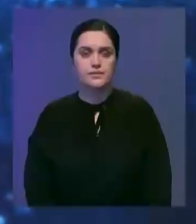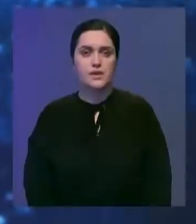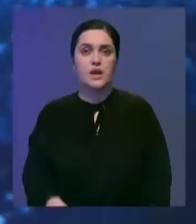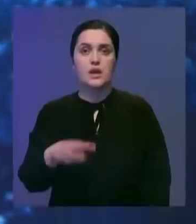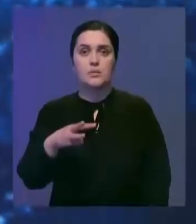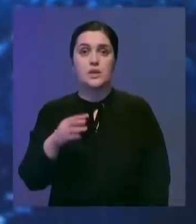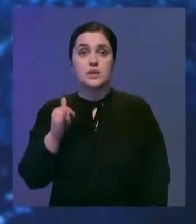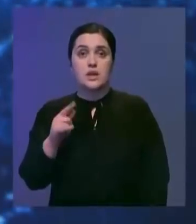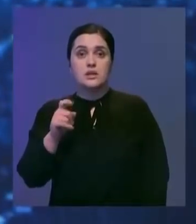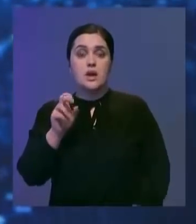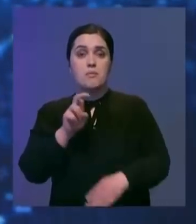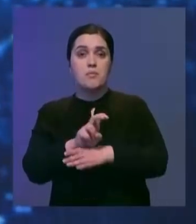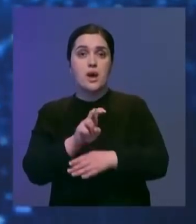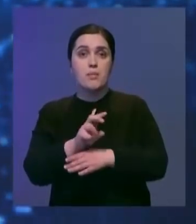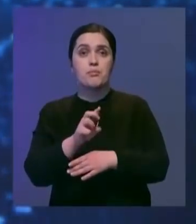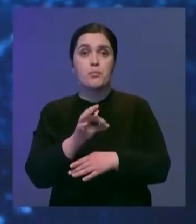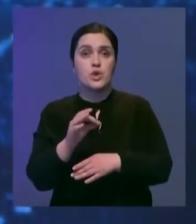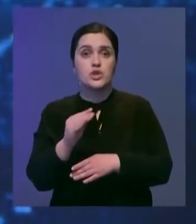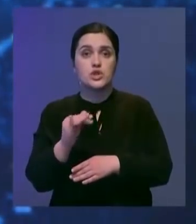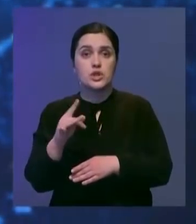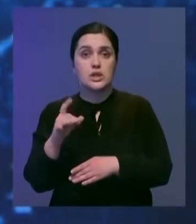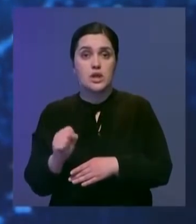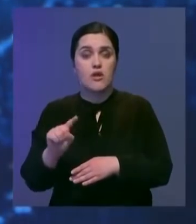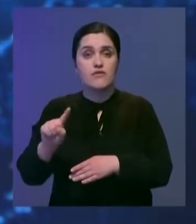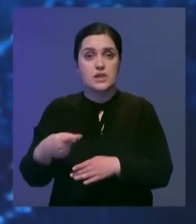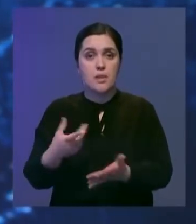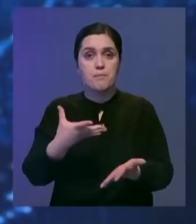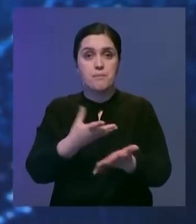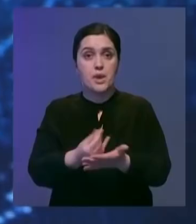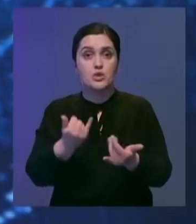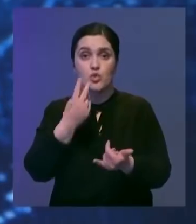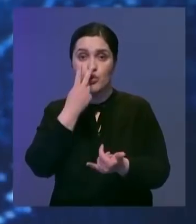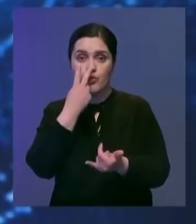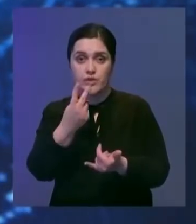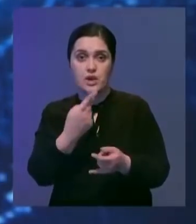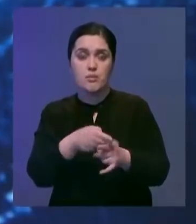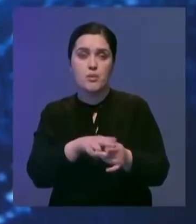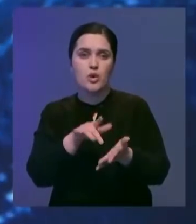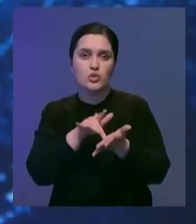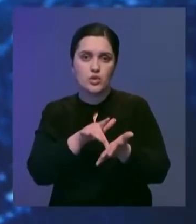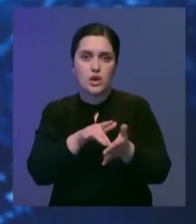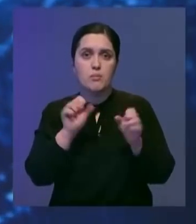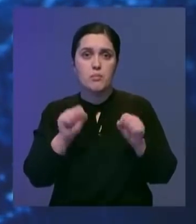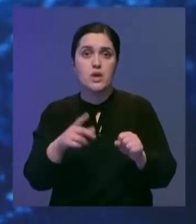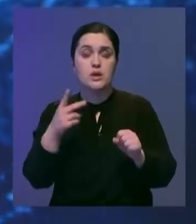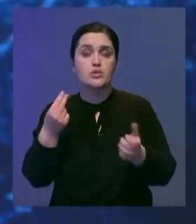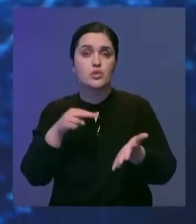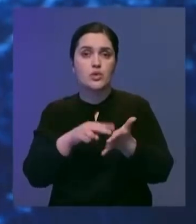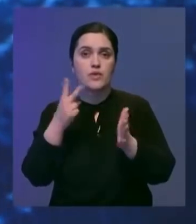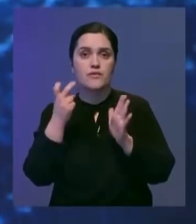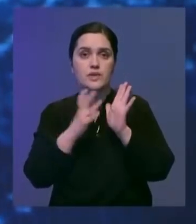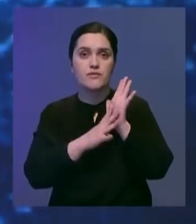Магастаус за посещение урочища Божжера стали взимать плату. Теперь увидеть уникальный пейзаж туристы смогут за